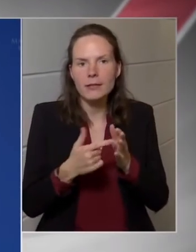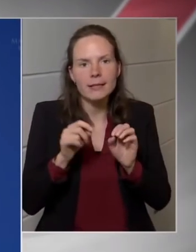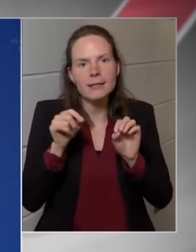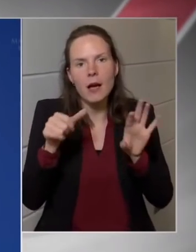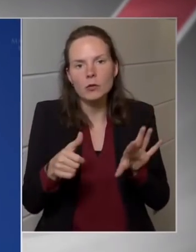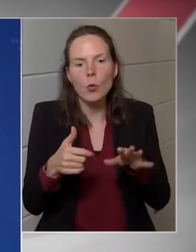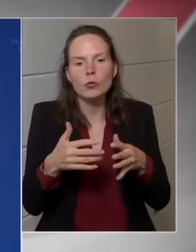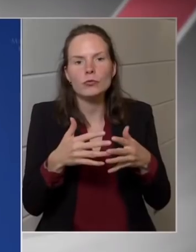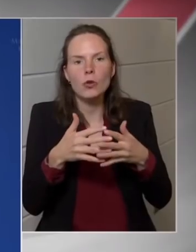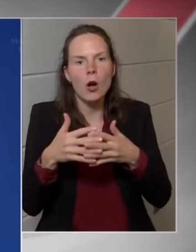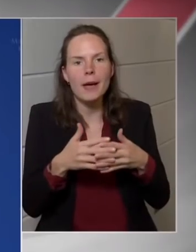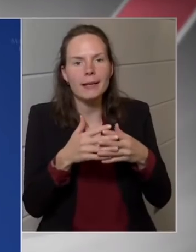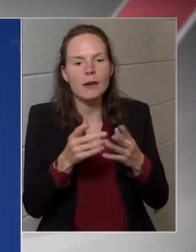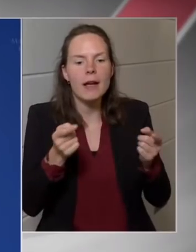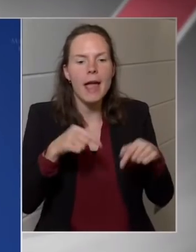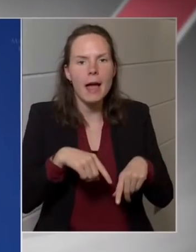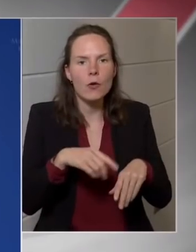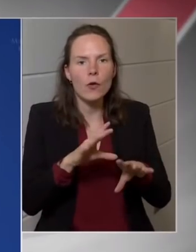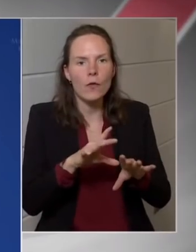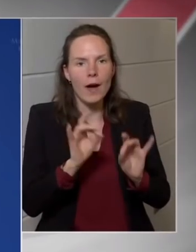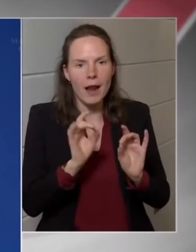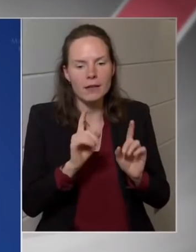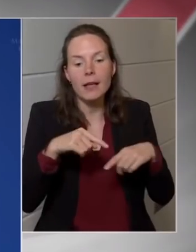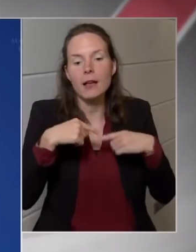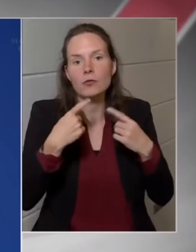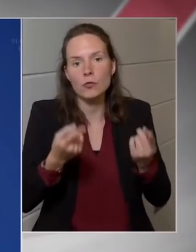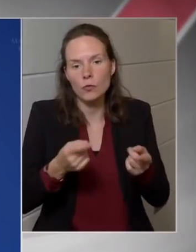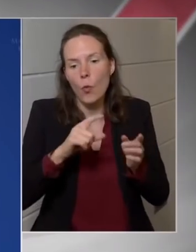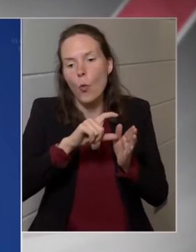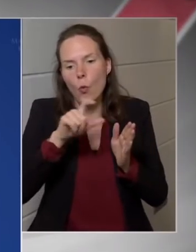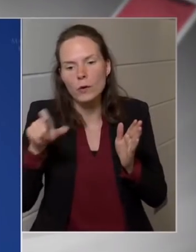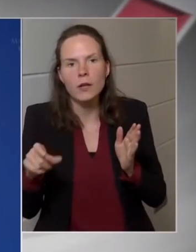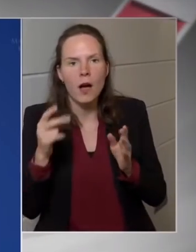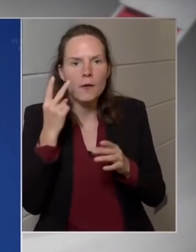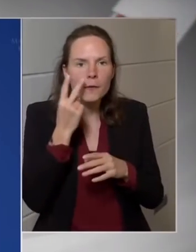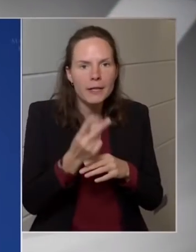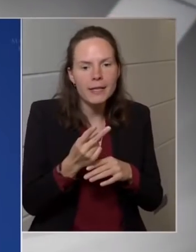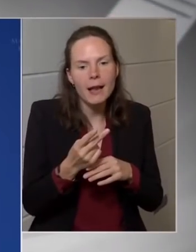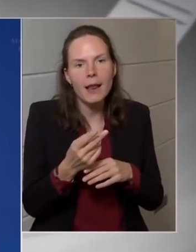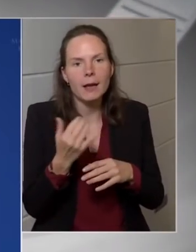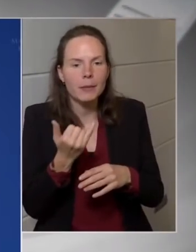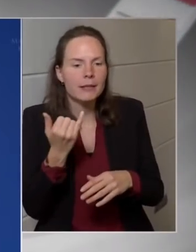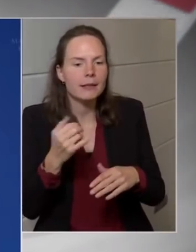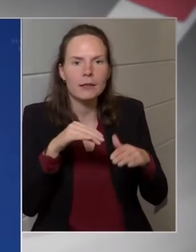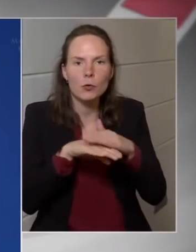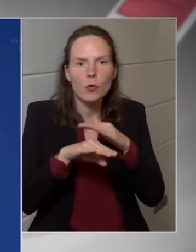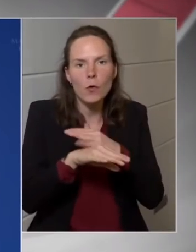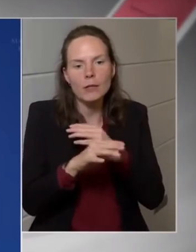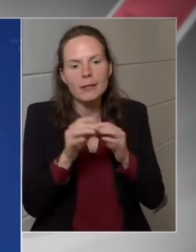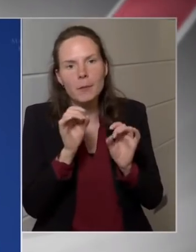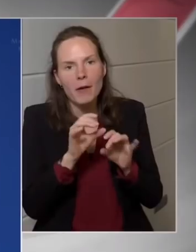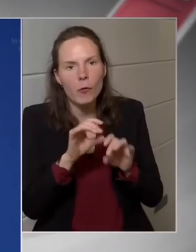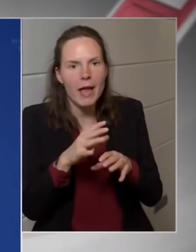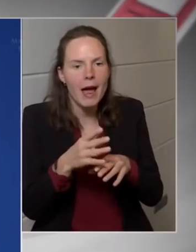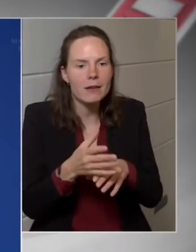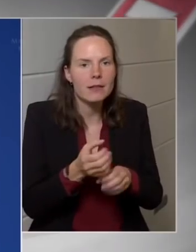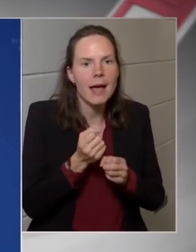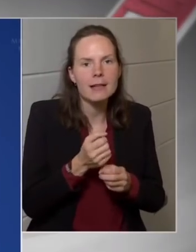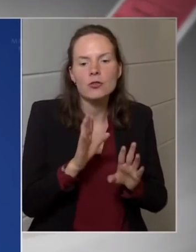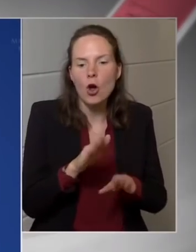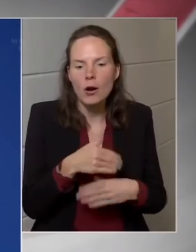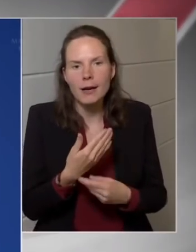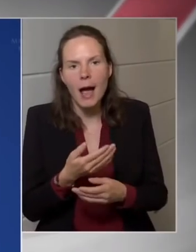óta különös figyelemmel vannak arra, hogy milyen külföldi befolyásszerzési kísérletek vannak hírekben, Facebookon,